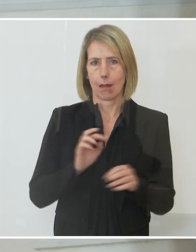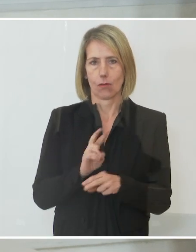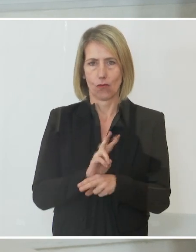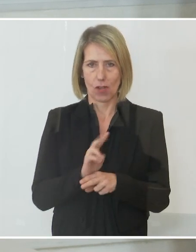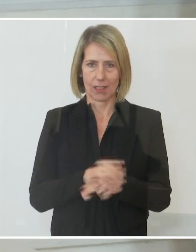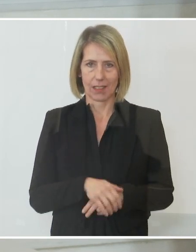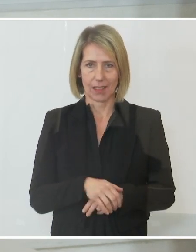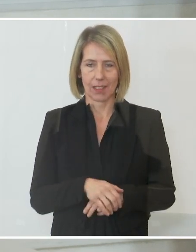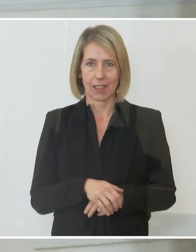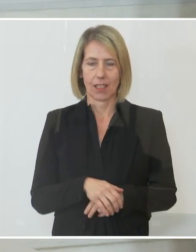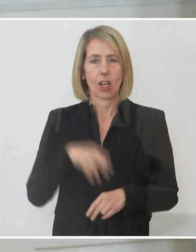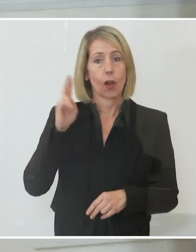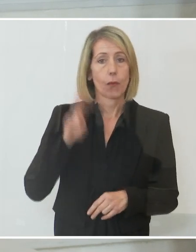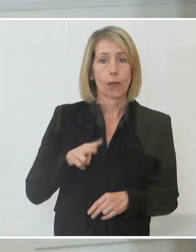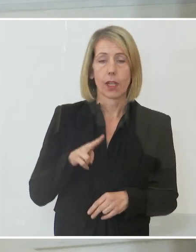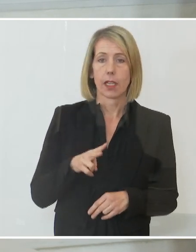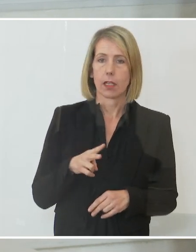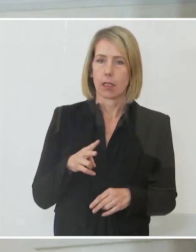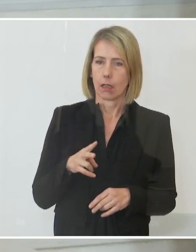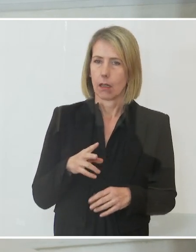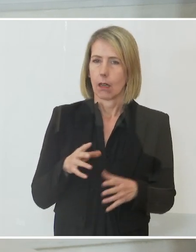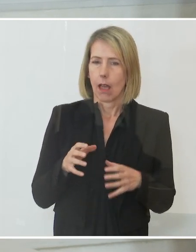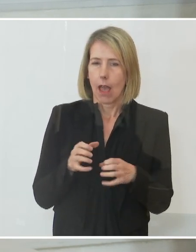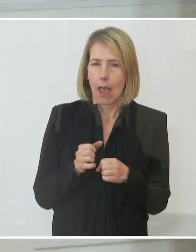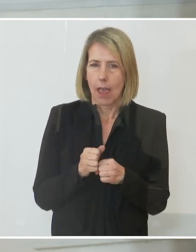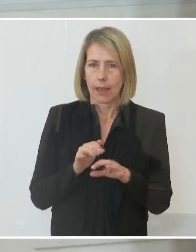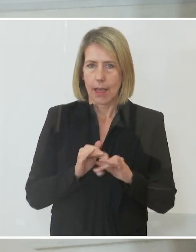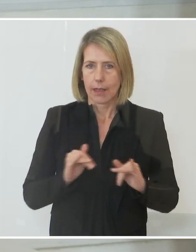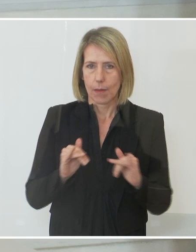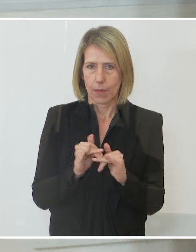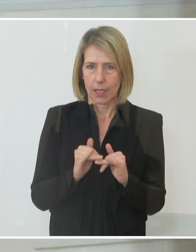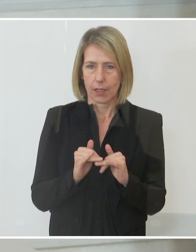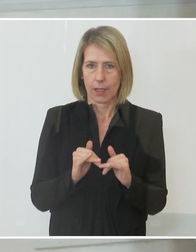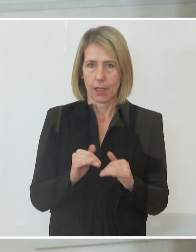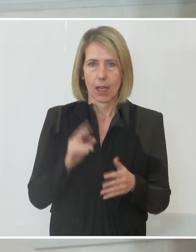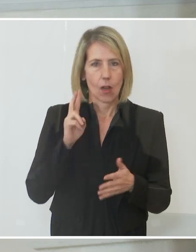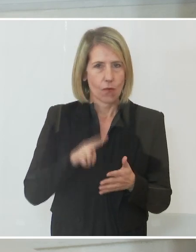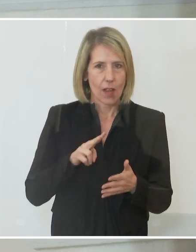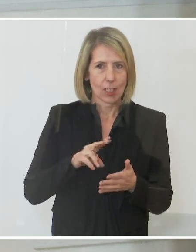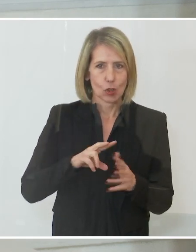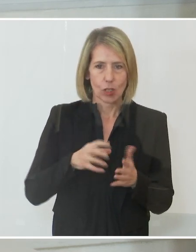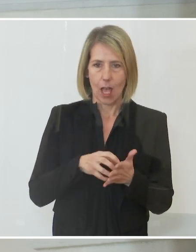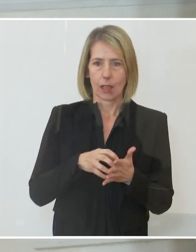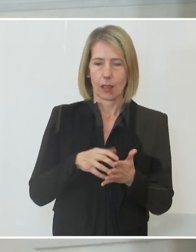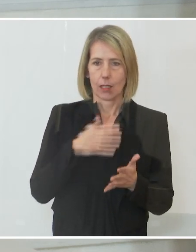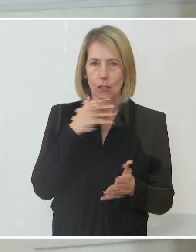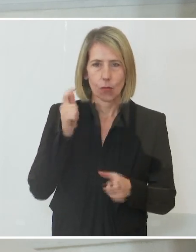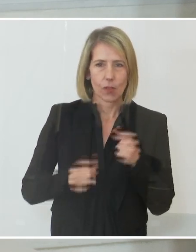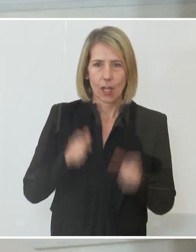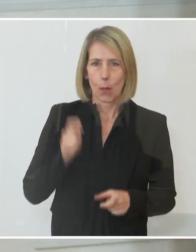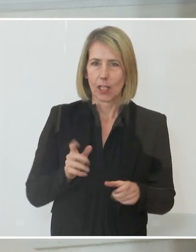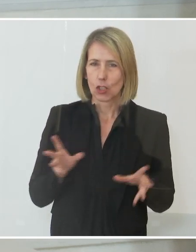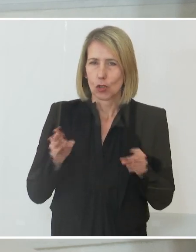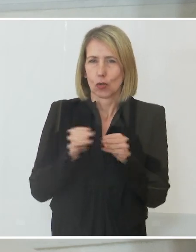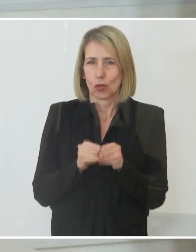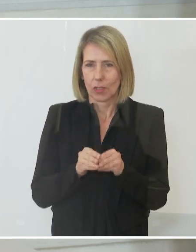Wien als dichtes urbanes Gebiet, als Lebensraum, wo viele Menschen zusammenwohnen und zusammentreffen, eine